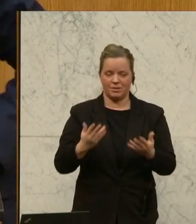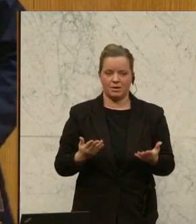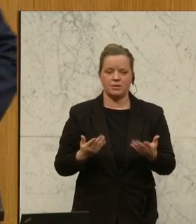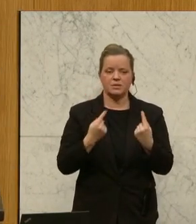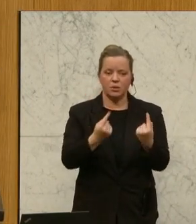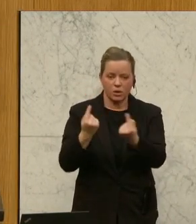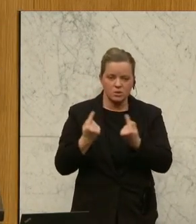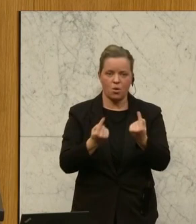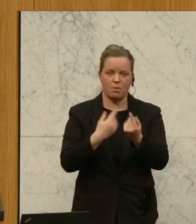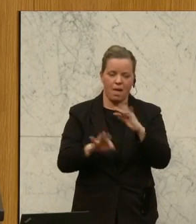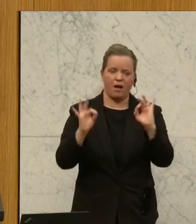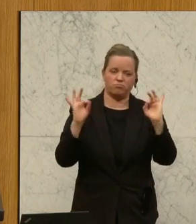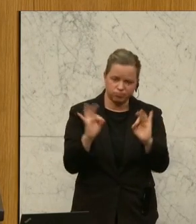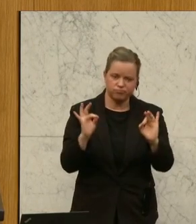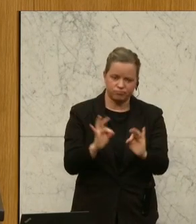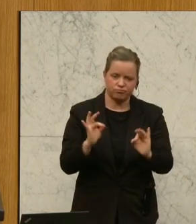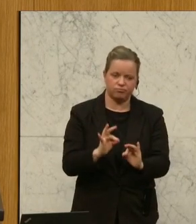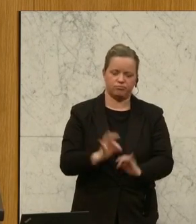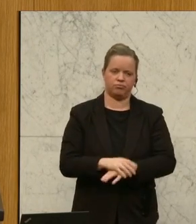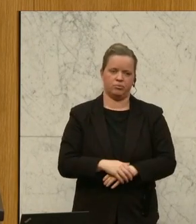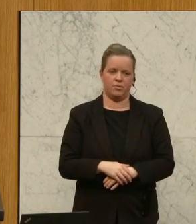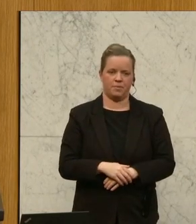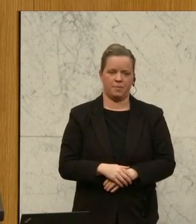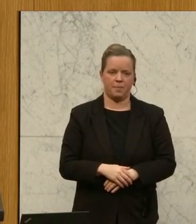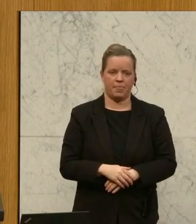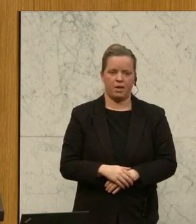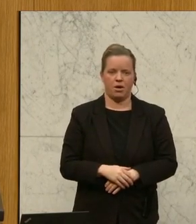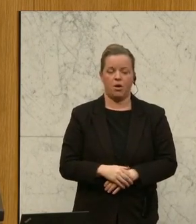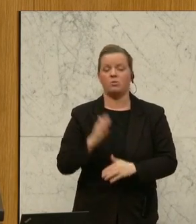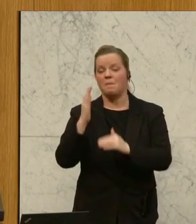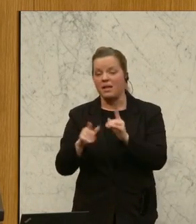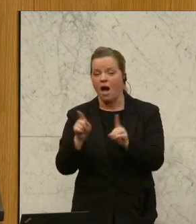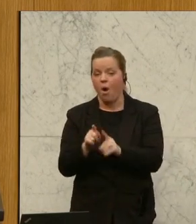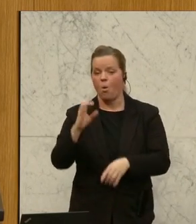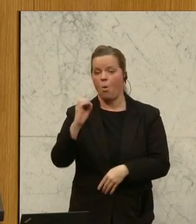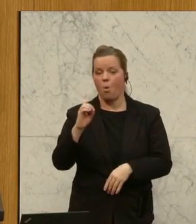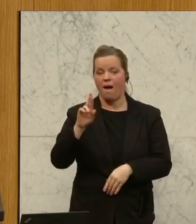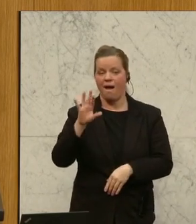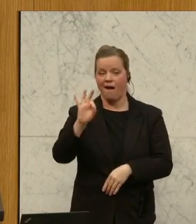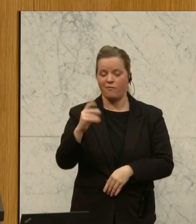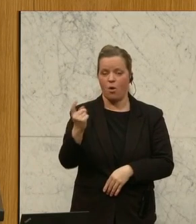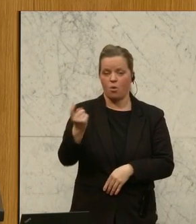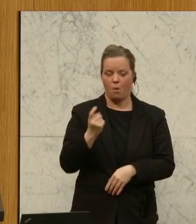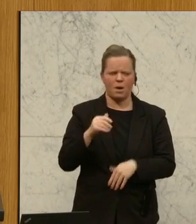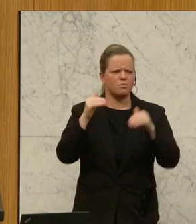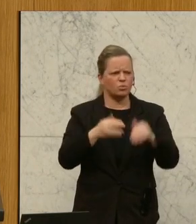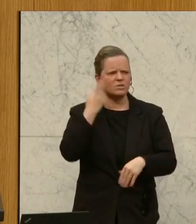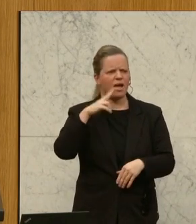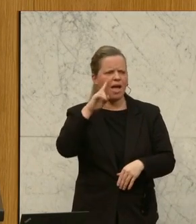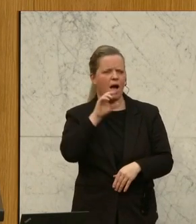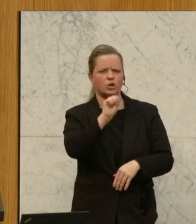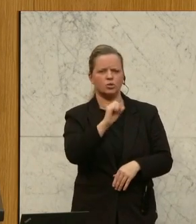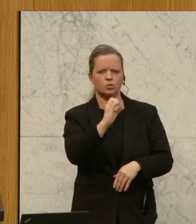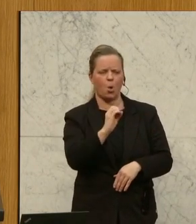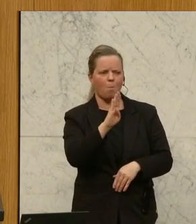wird immer ärger. Und am Ende kommt dann auch noch der ORF daher, müsste man wahrscheinlich den Herrn Sobotka fragen, warum der jetzt noch